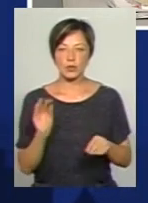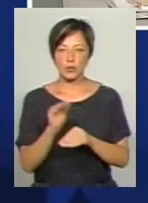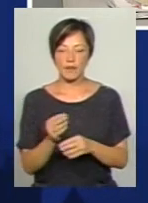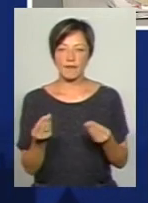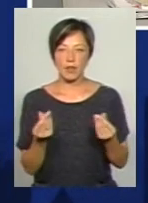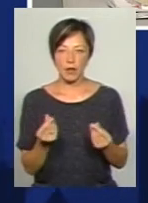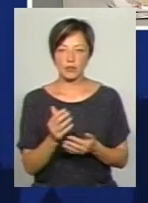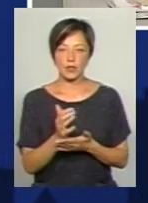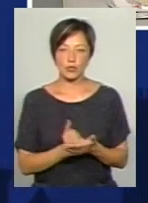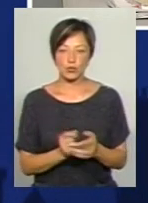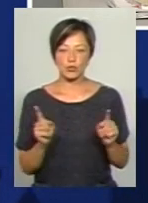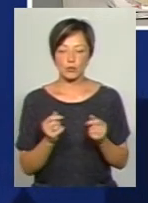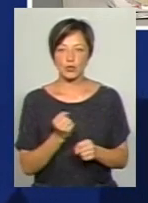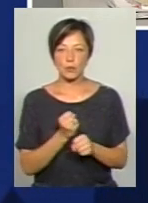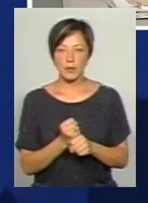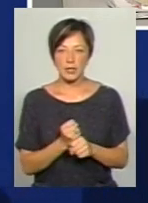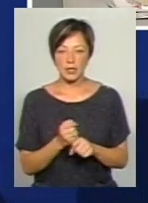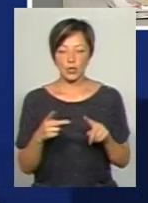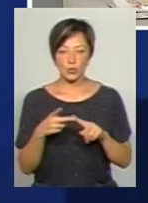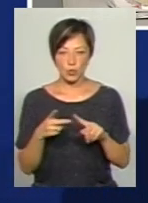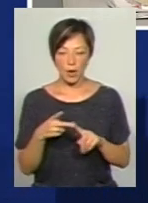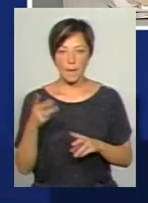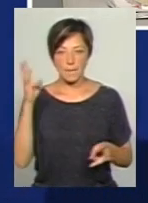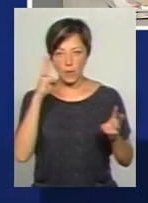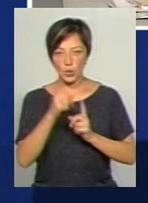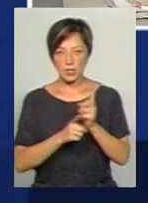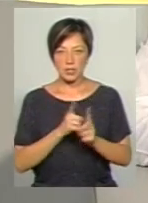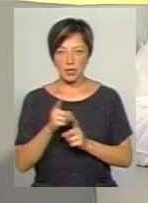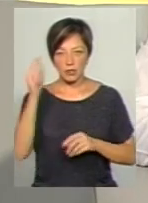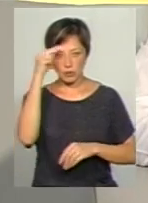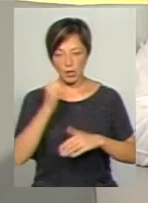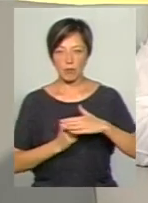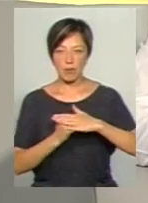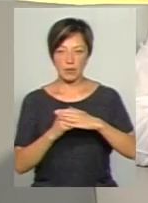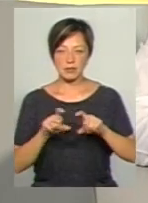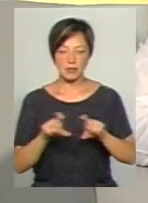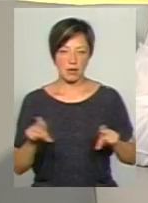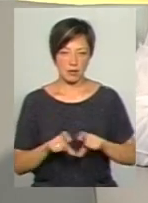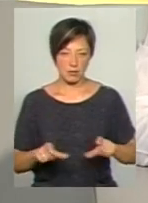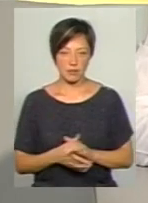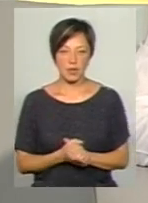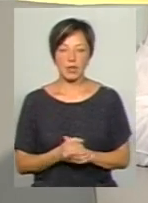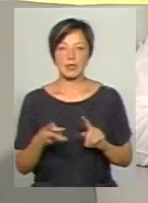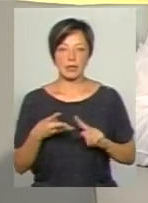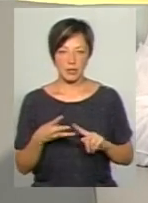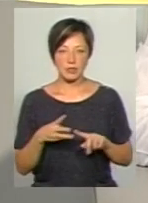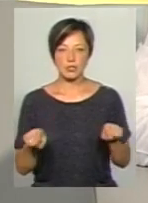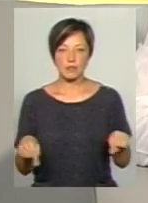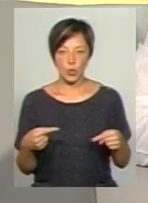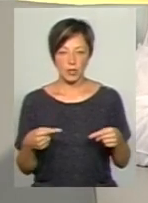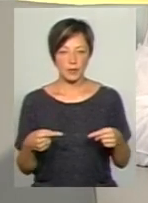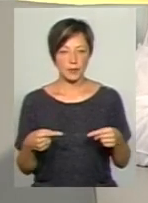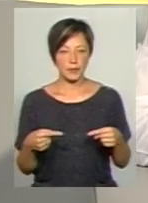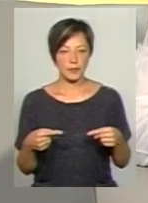фінансовий ресурс, щоби зробити крок другий – модернізувати навчальну базу навчальних закладів. Крок третій – створити